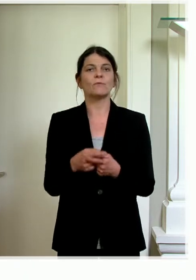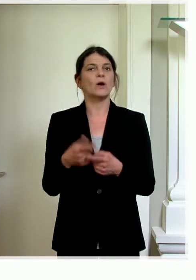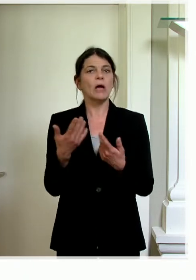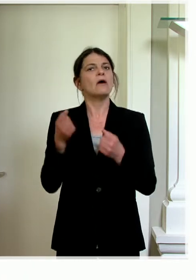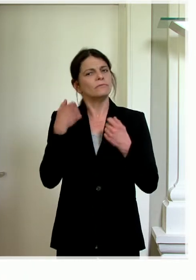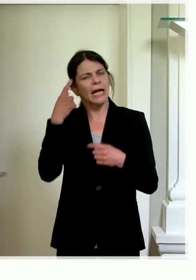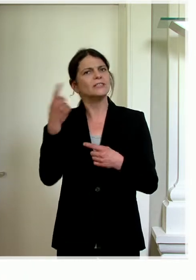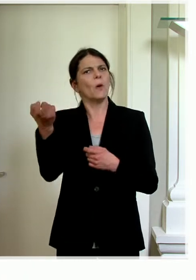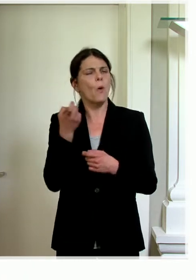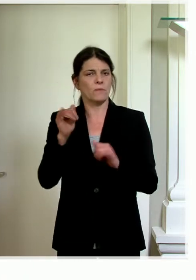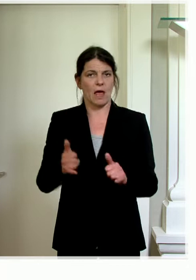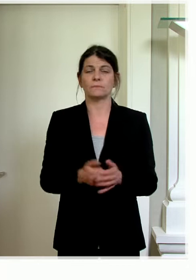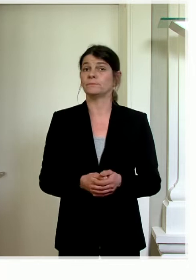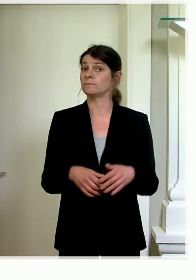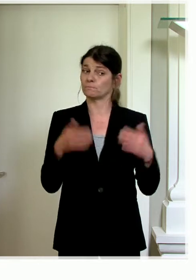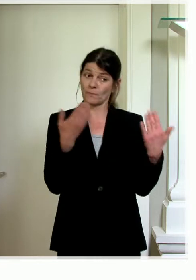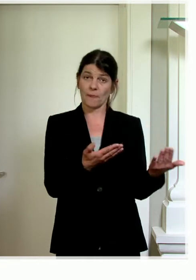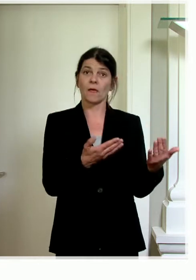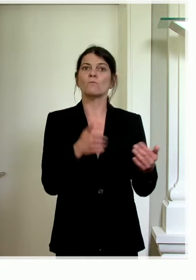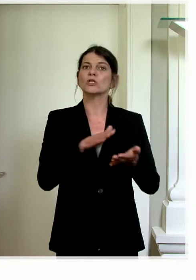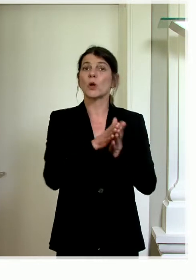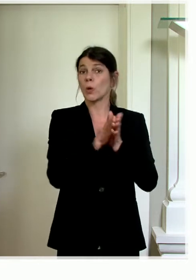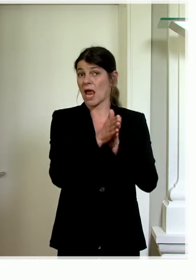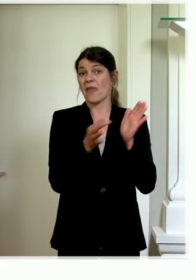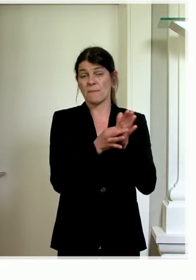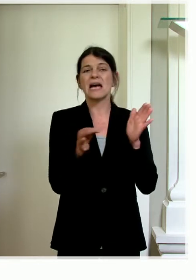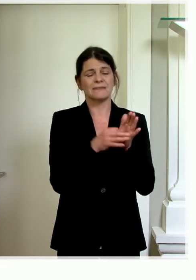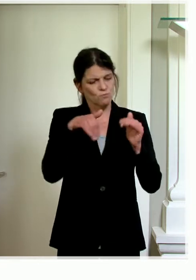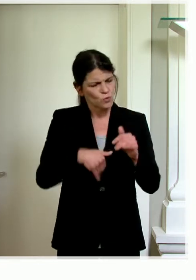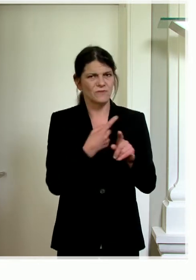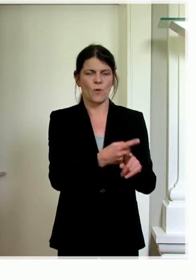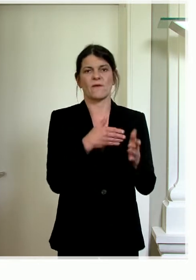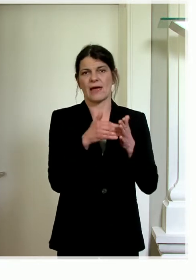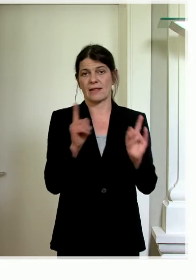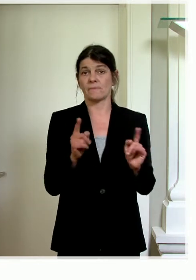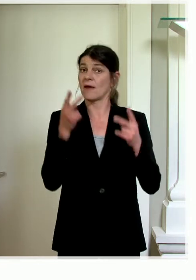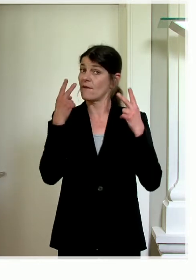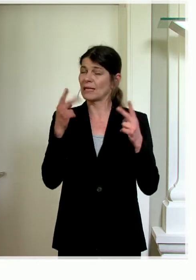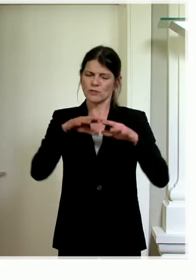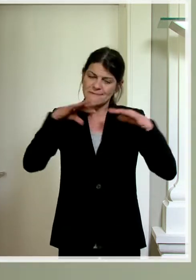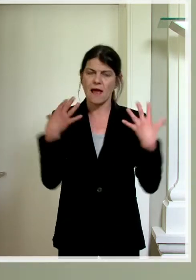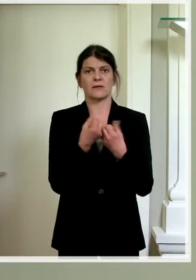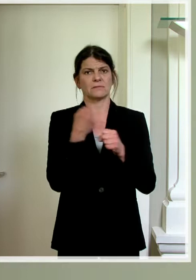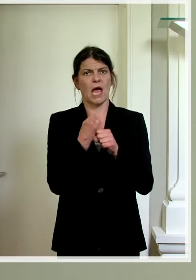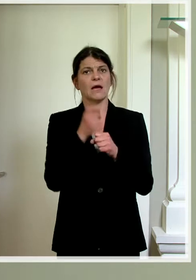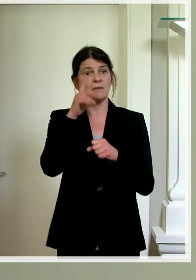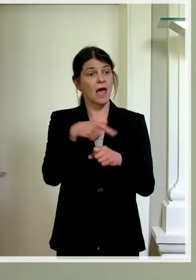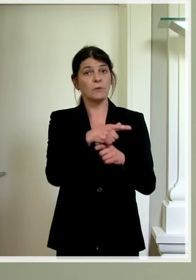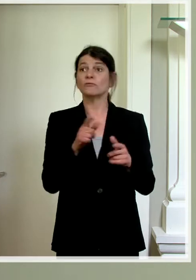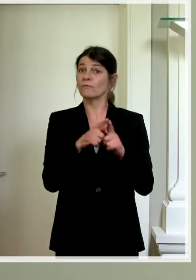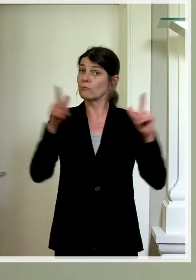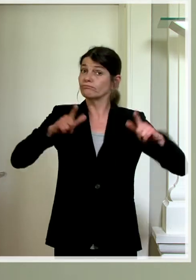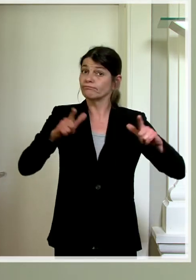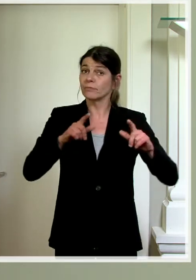wird. Hier muss man Hygienemaßnahmen einhalten. Es ist wichtig, dass man dort alles tut, um in dieser Gesellschaft